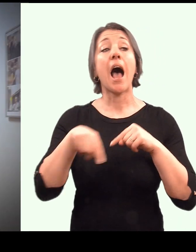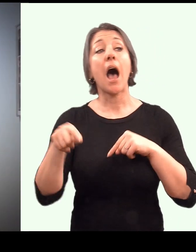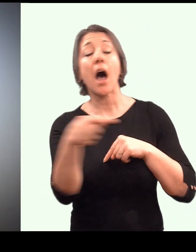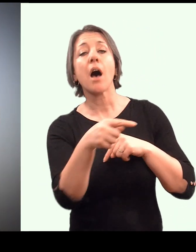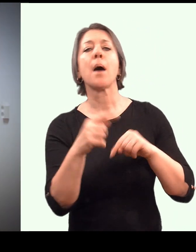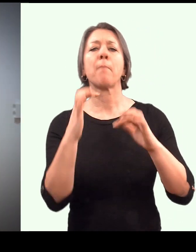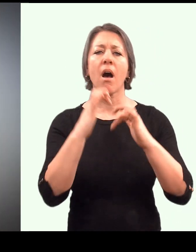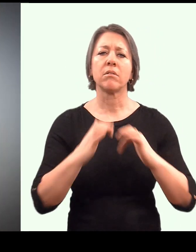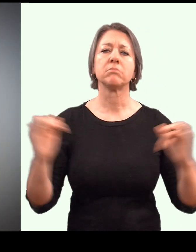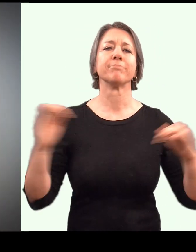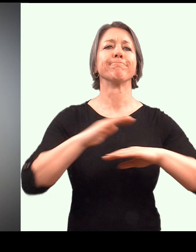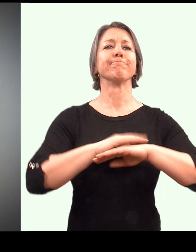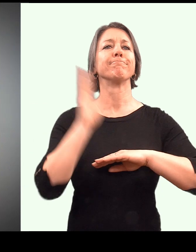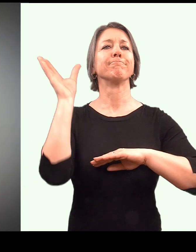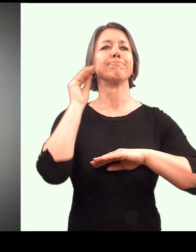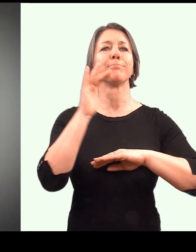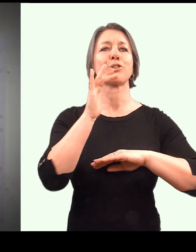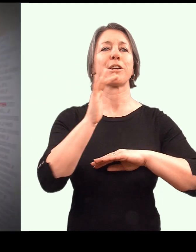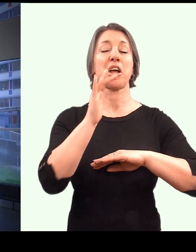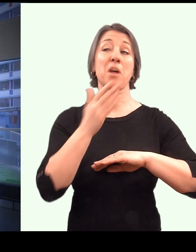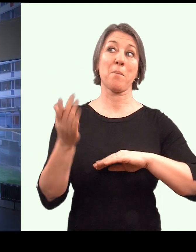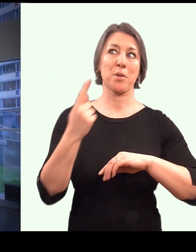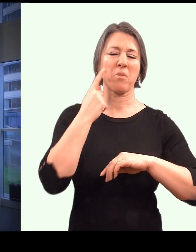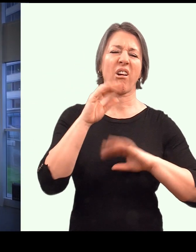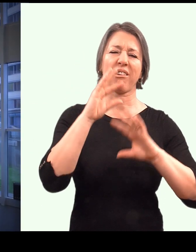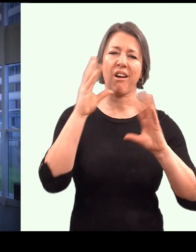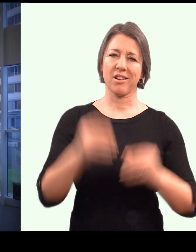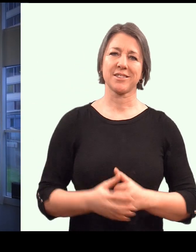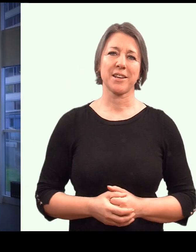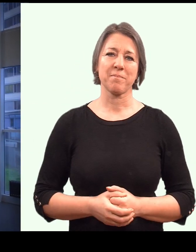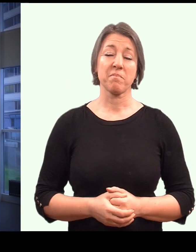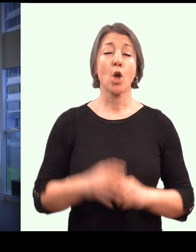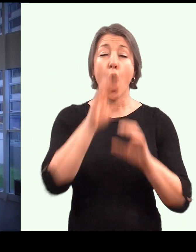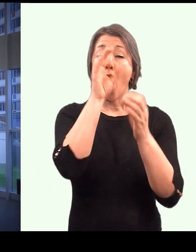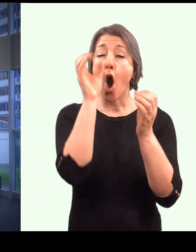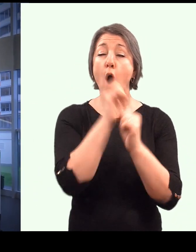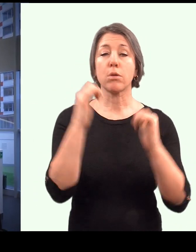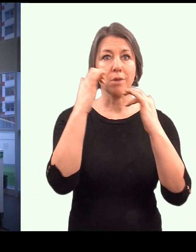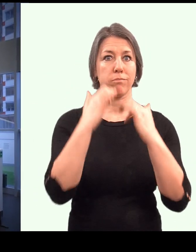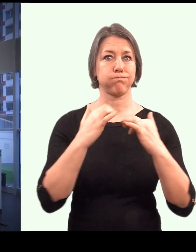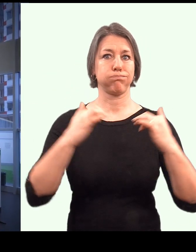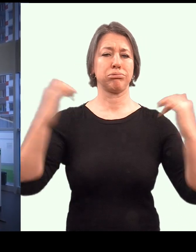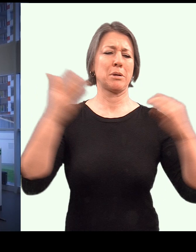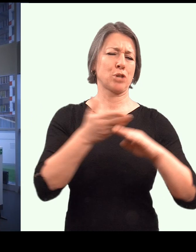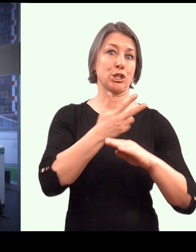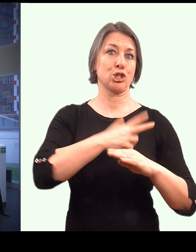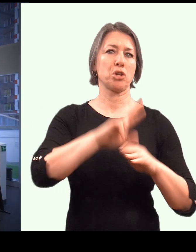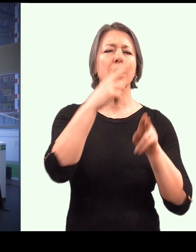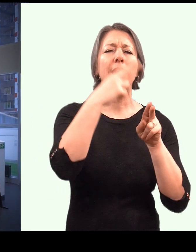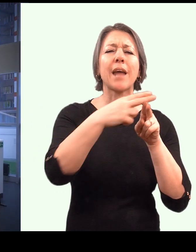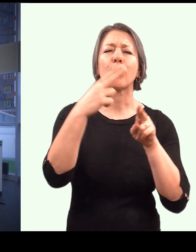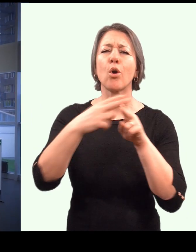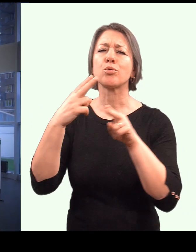Nemocnice Protože jsou taky krásný. My jsme v této obrovské posluchárně, která byla tři roky zpátky zrekonstruovaná. Vypadá skvěle.